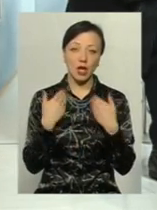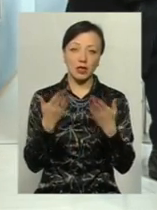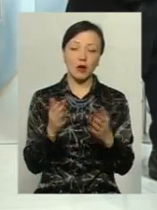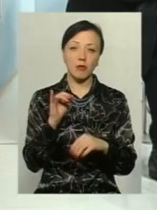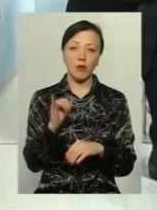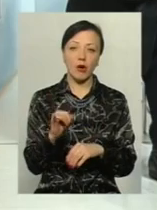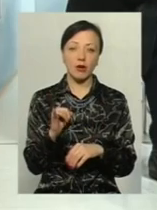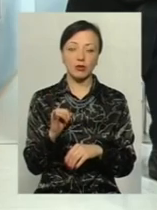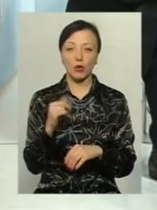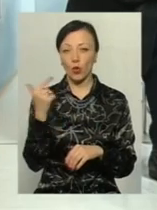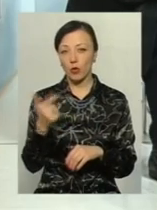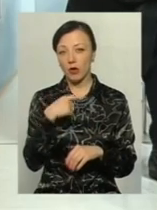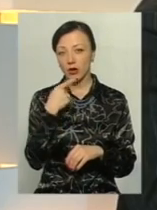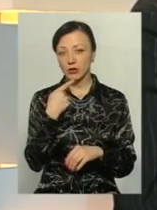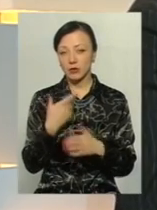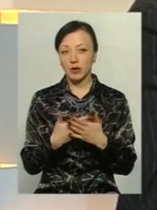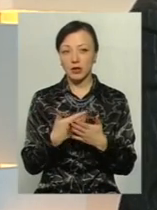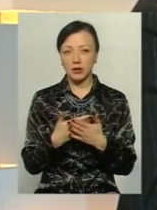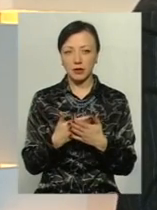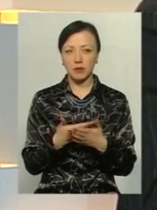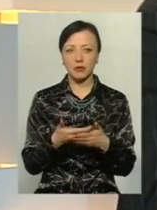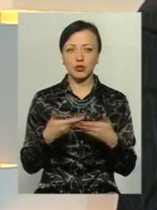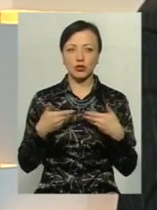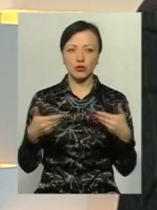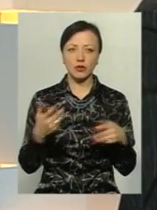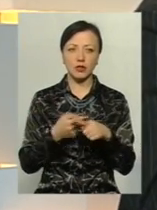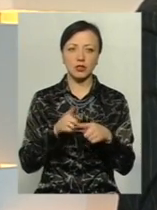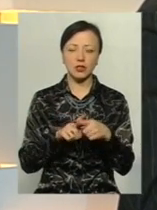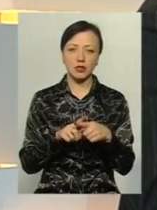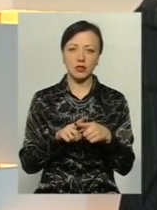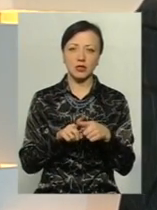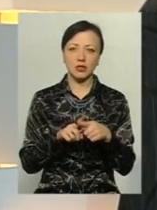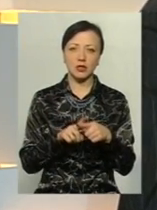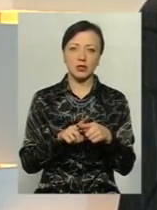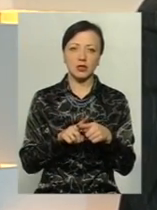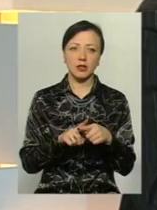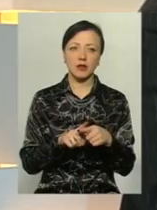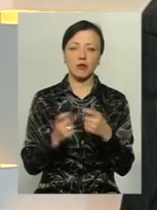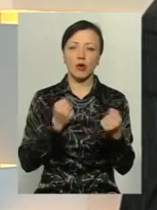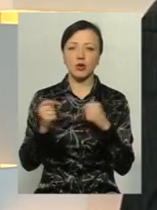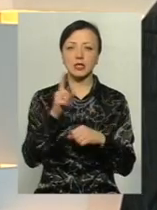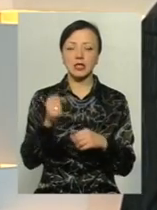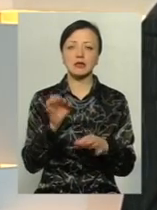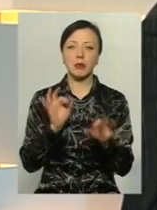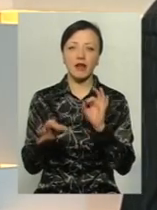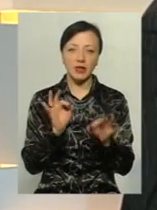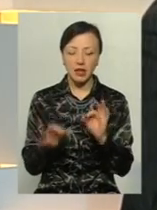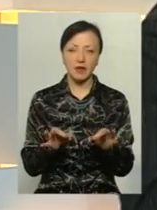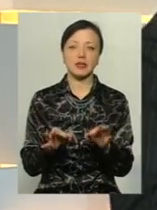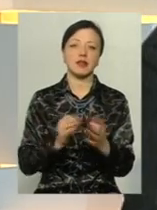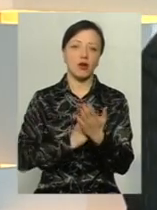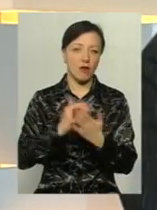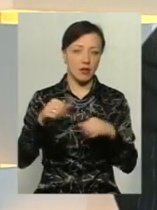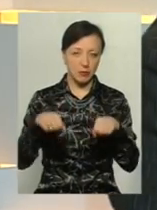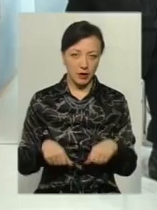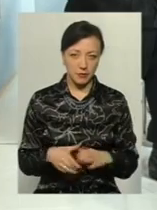Бога на зору, грубо каються, Бога за нього схватив. Ми будемо боротися другим метом. Ми все рівно будемо боротися за справедливість, за вихове суправа